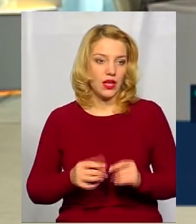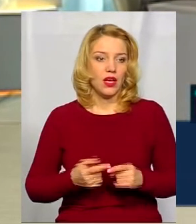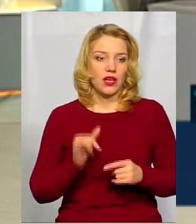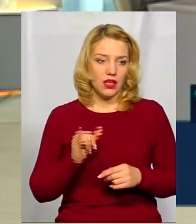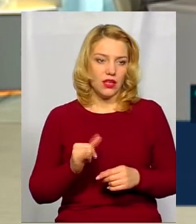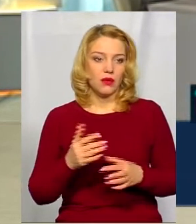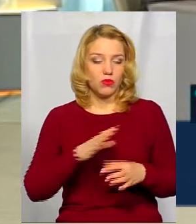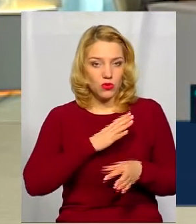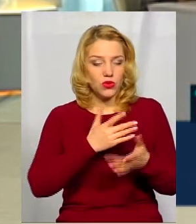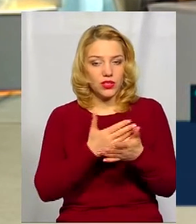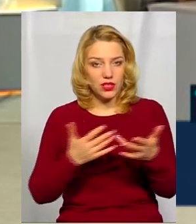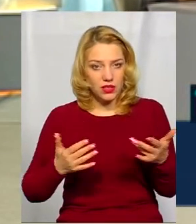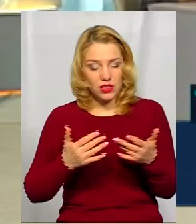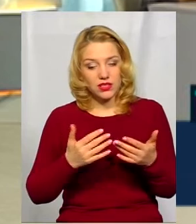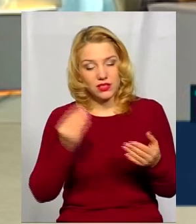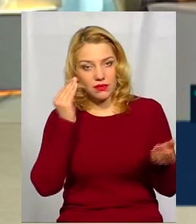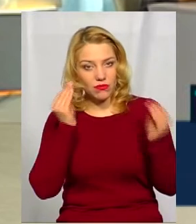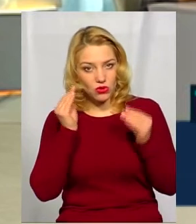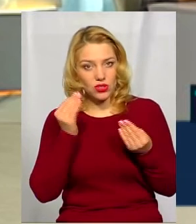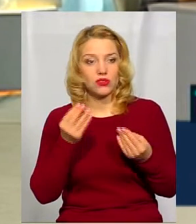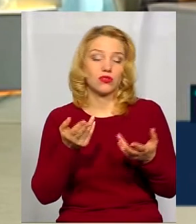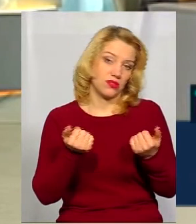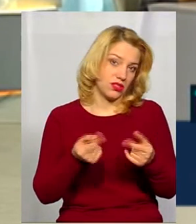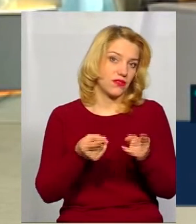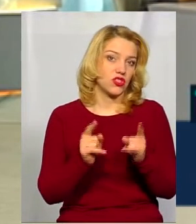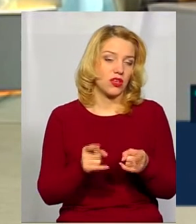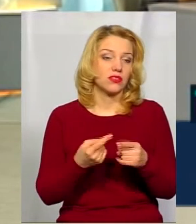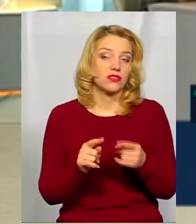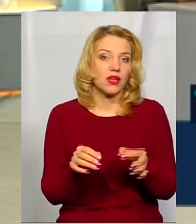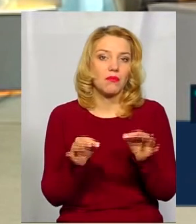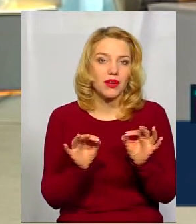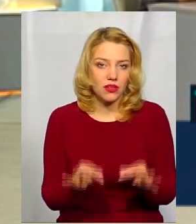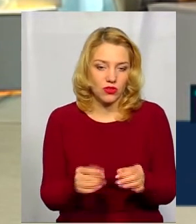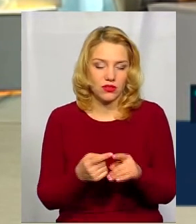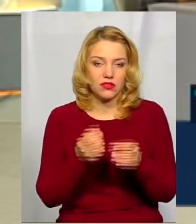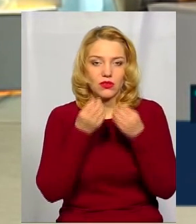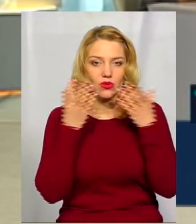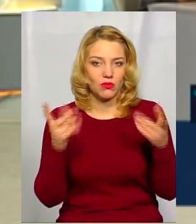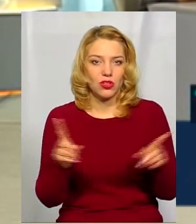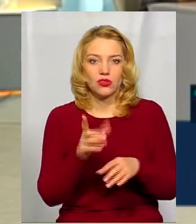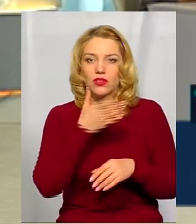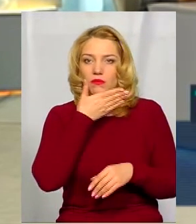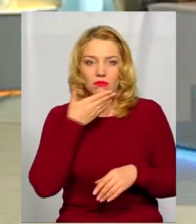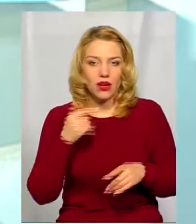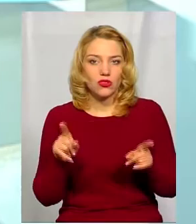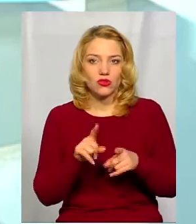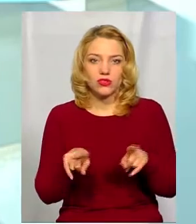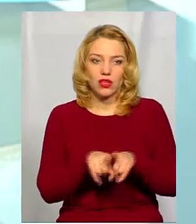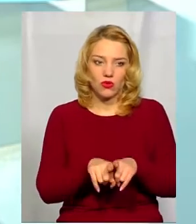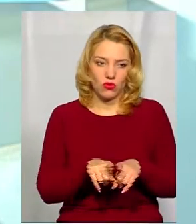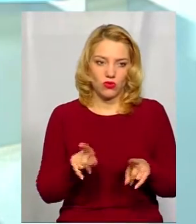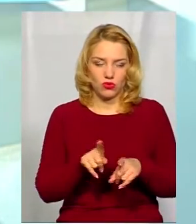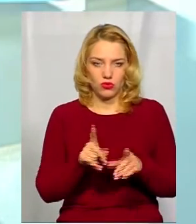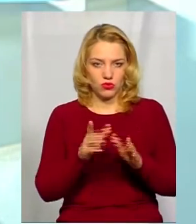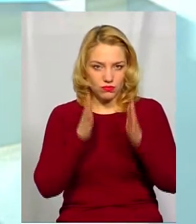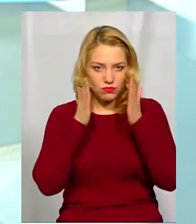І були різні точки зору? Звичайно. І ви знаєте, і це природньо. І це дуже добре, що немає чогось такого одного